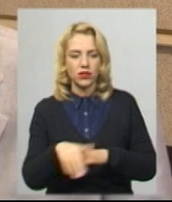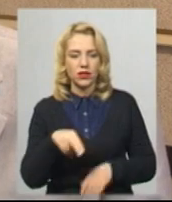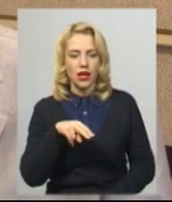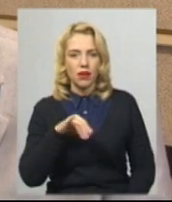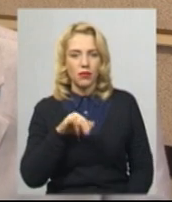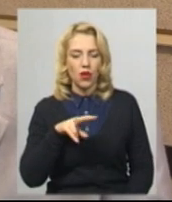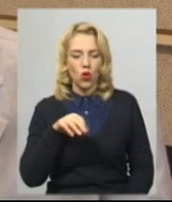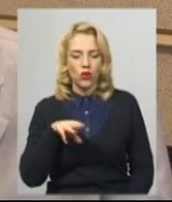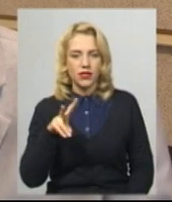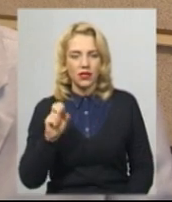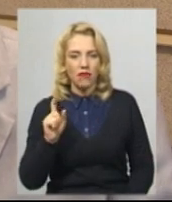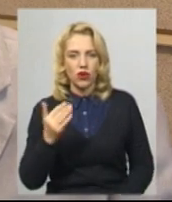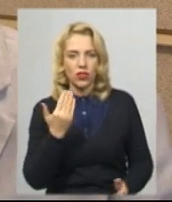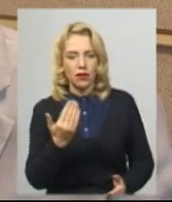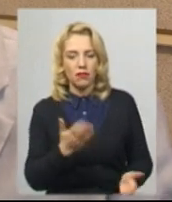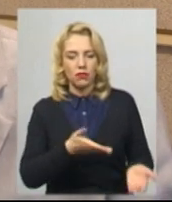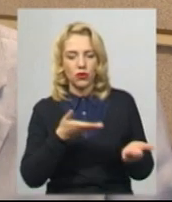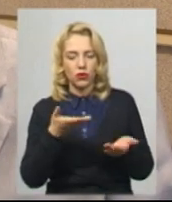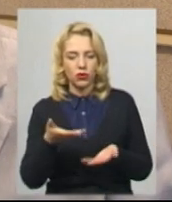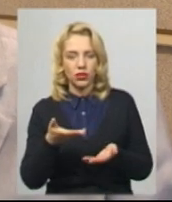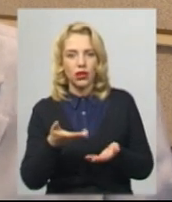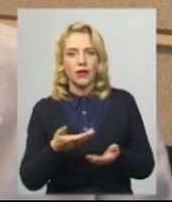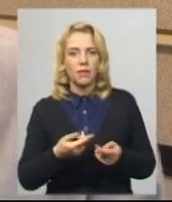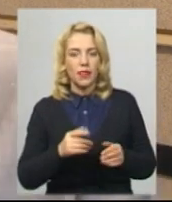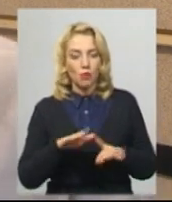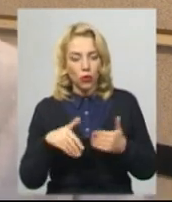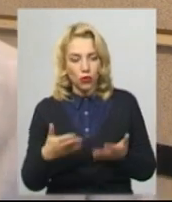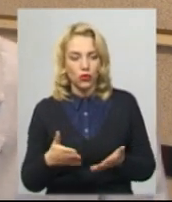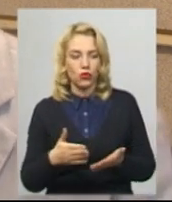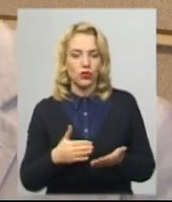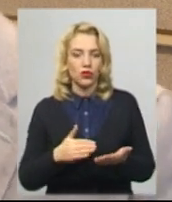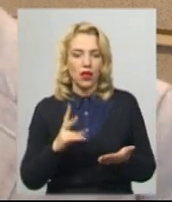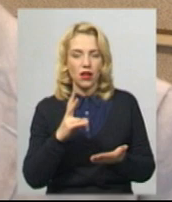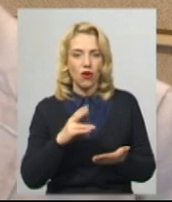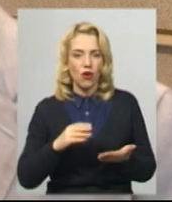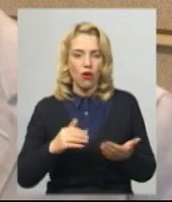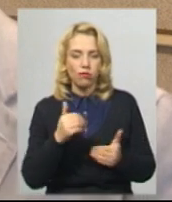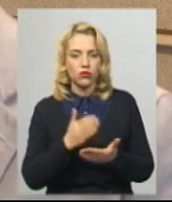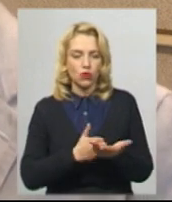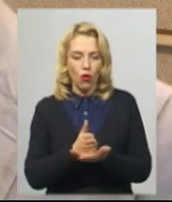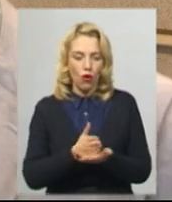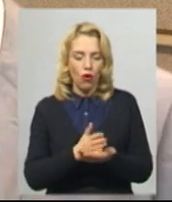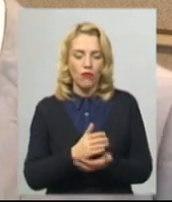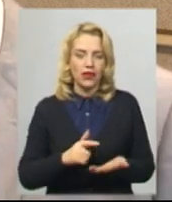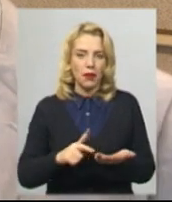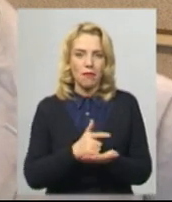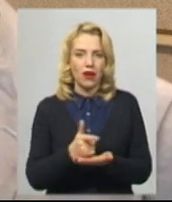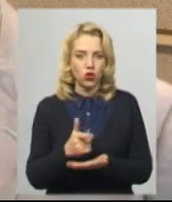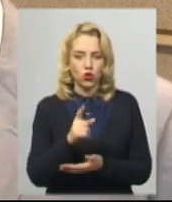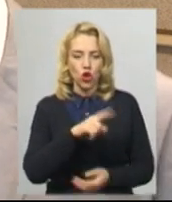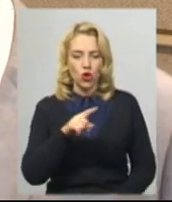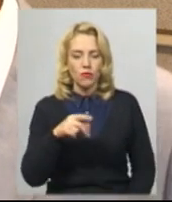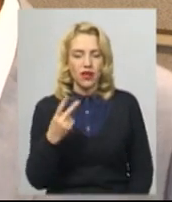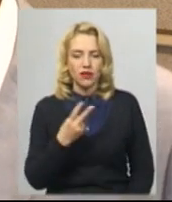пропонують обслуговувати маршрут номер 2. Вони, власне, виграли конкурс на обслуговування маршруту номер 2, який зараз обслуговує комунальне